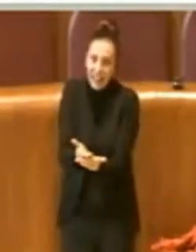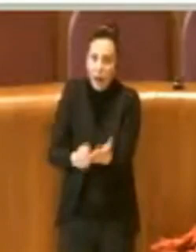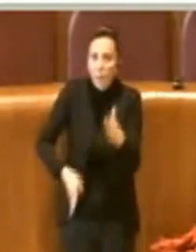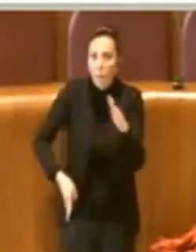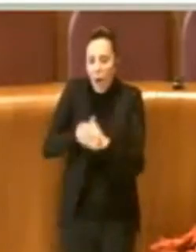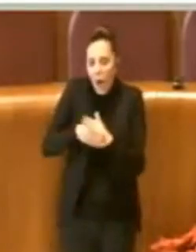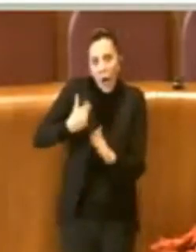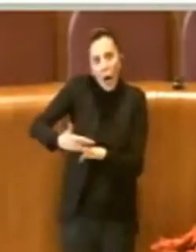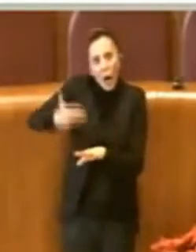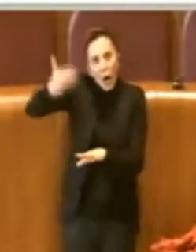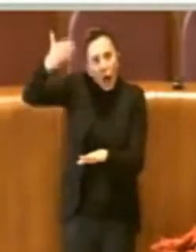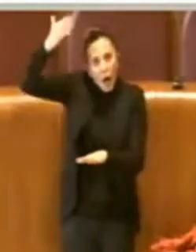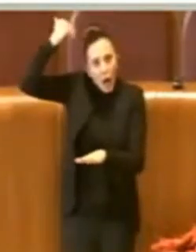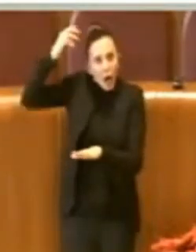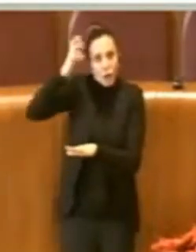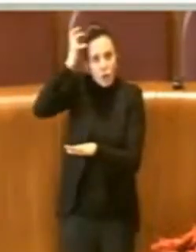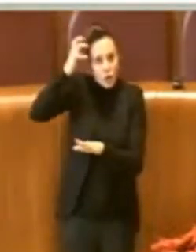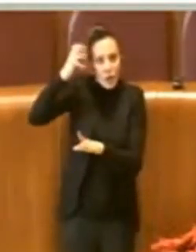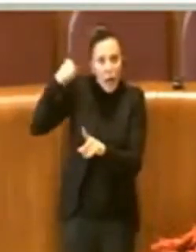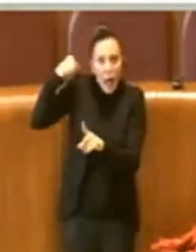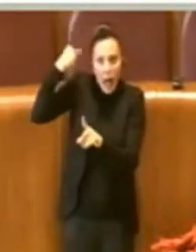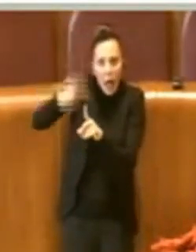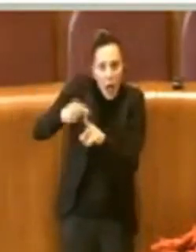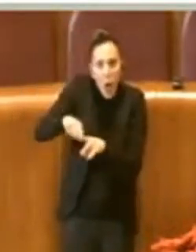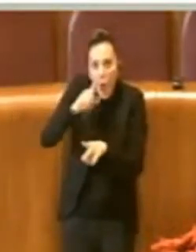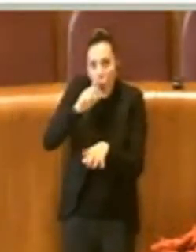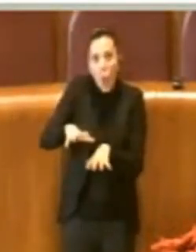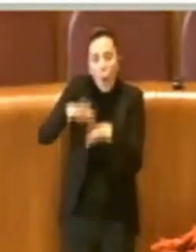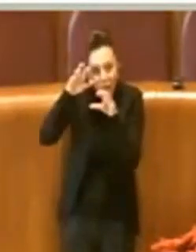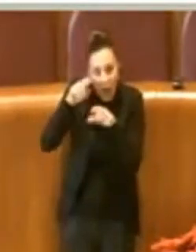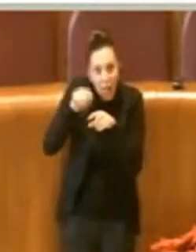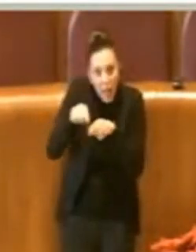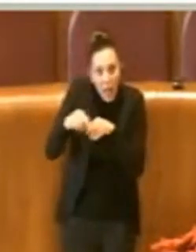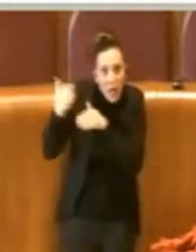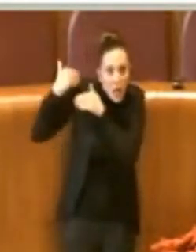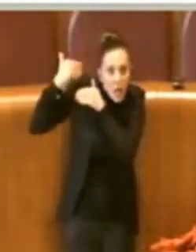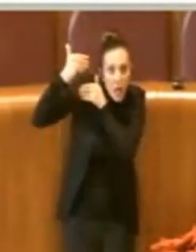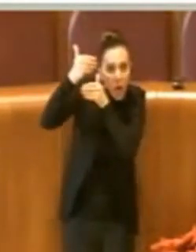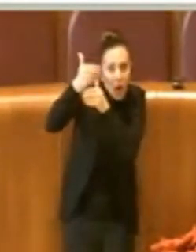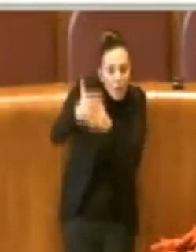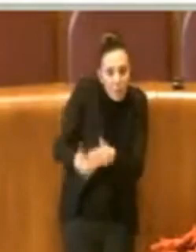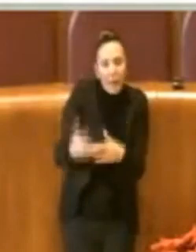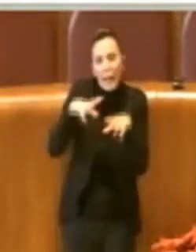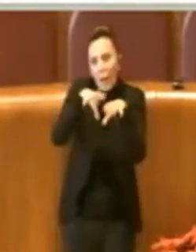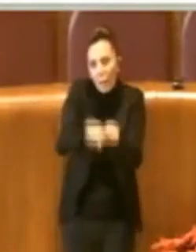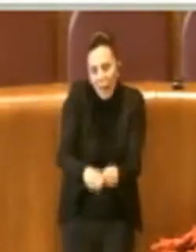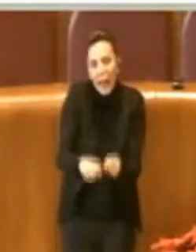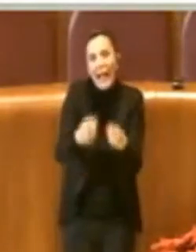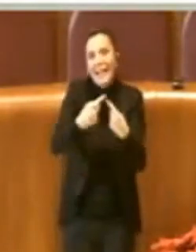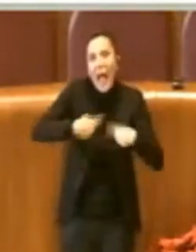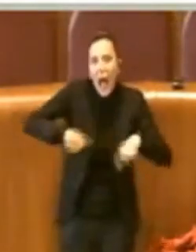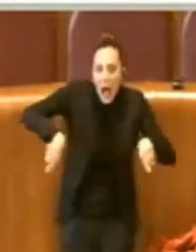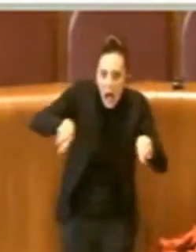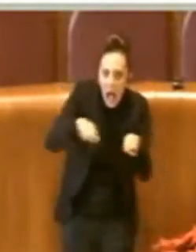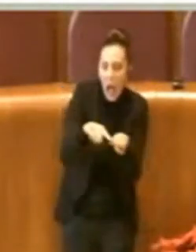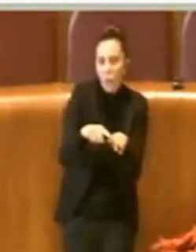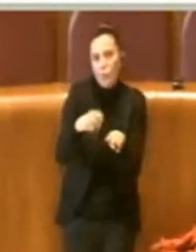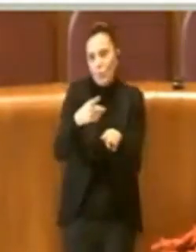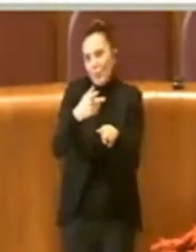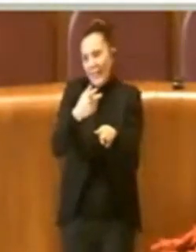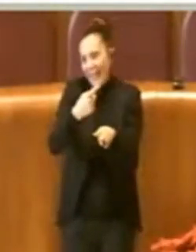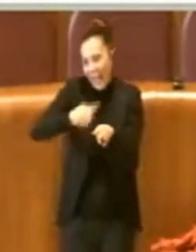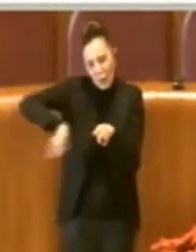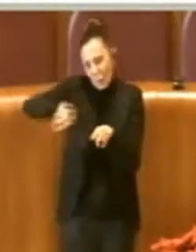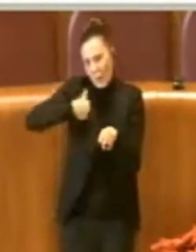lontano è partita da gennaio è arrivata a novembre anche a novembre poi per gli impegni dell'aula e per gli impegni che tutti quanti